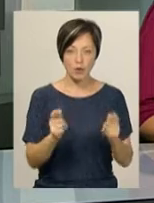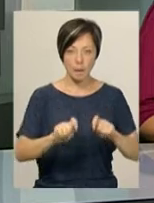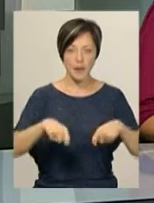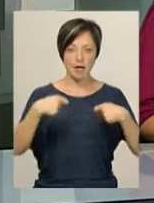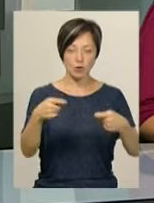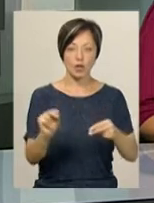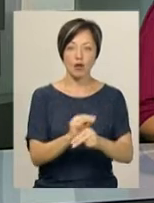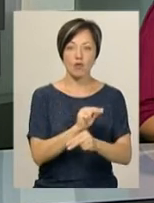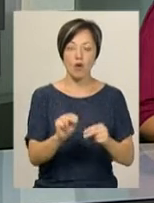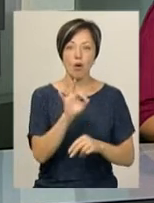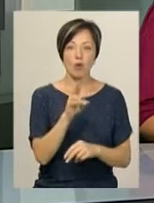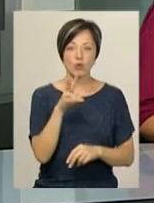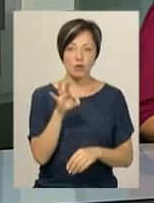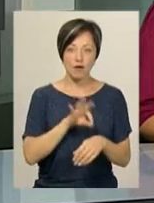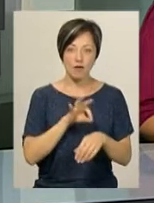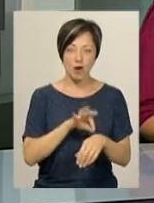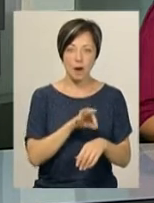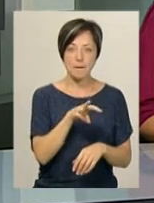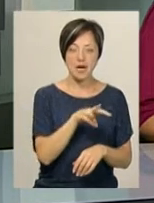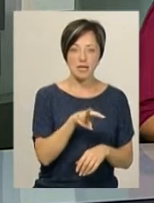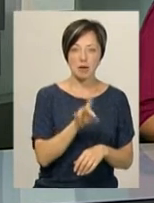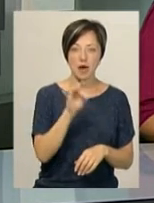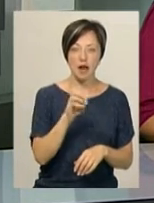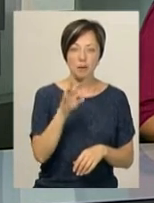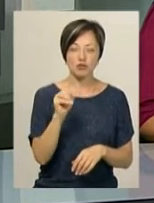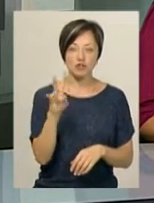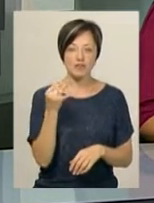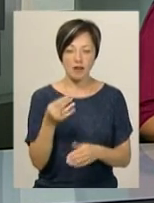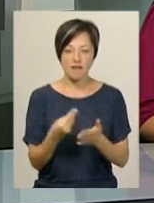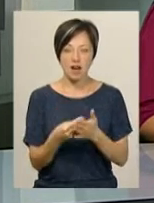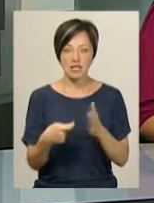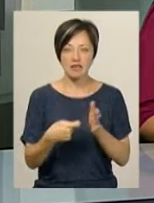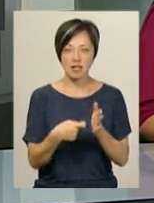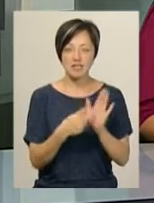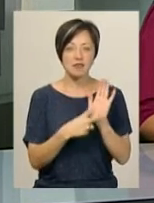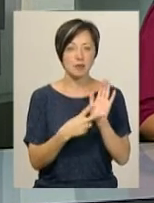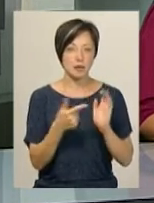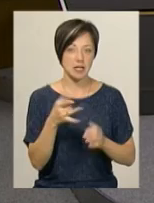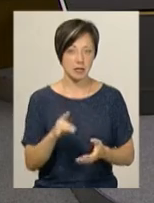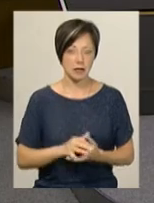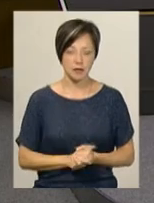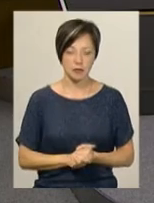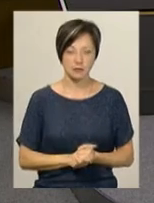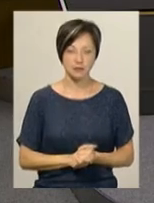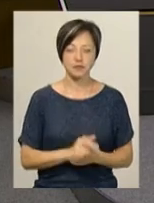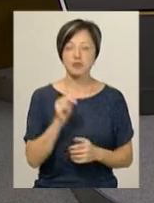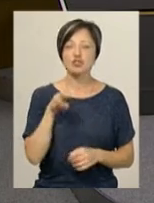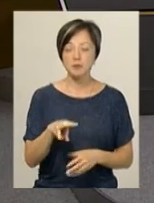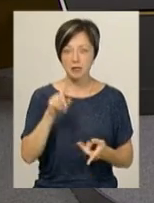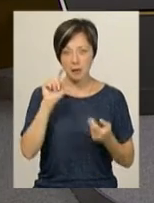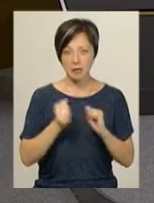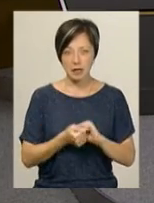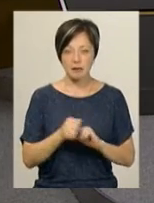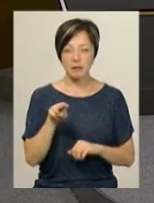передадуть на лікування онкохворого Максима Ремішевського. Вартість квитків на концерт – 70 гривень. Чим ще запам